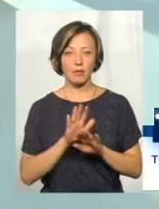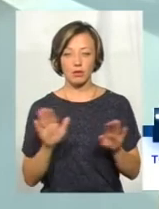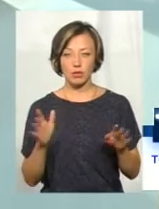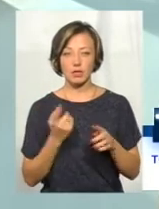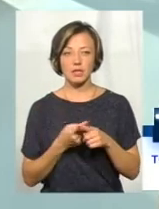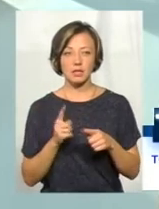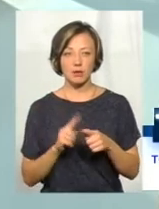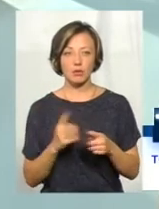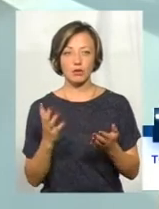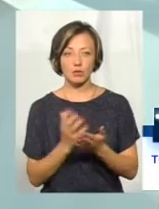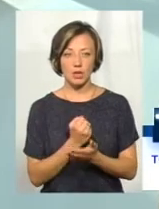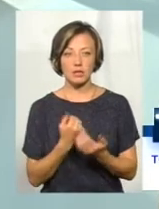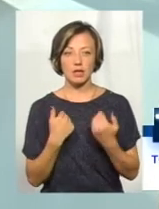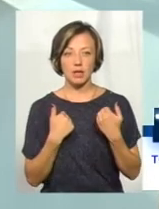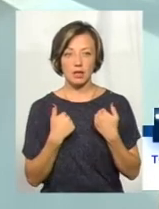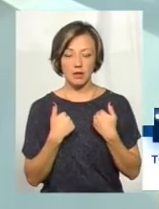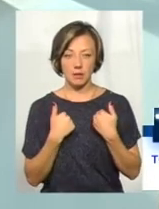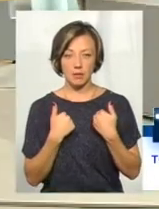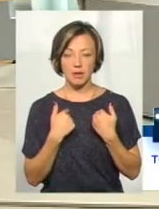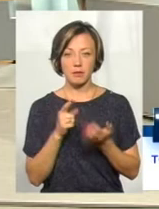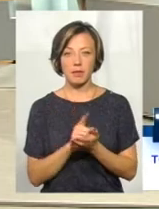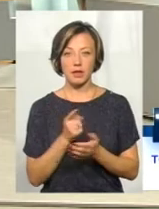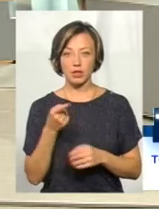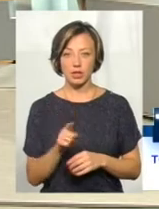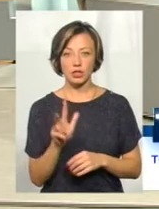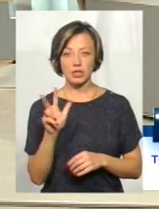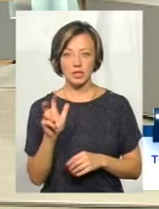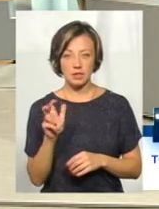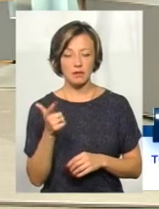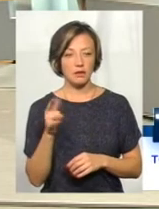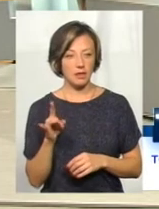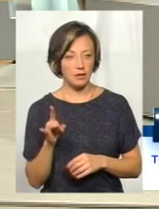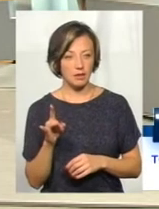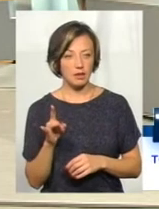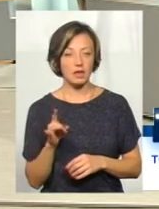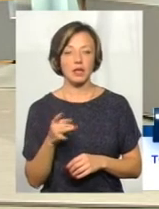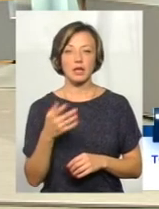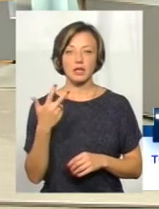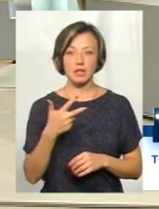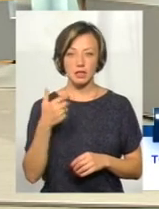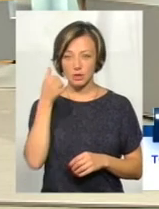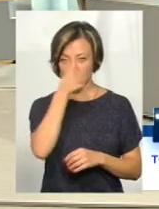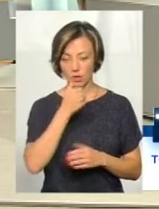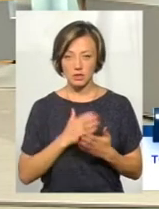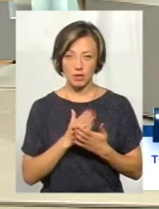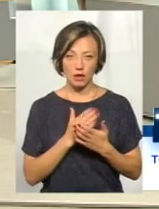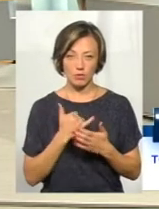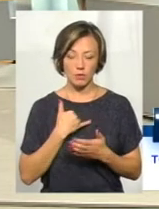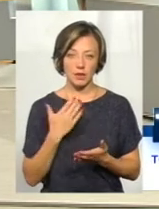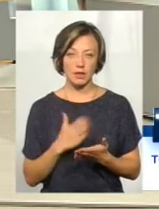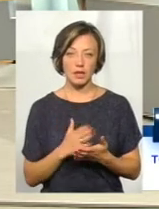Це виходить, що я... Мене пенсія 1300 гривень, 30 років стажу маю.